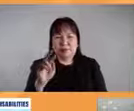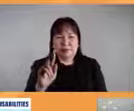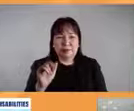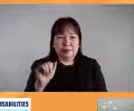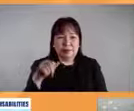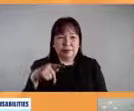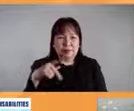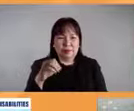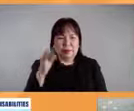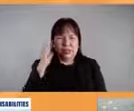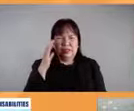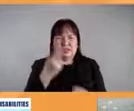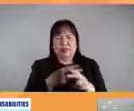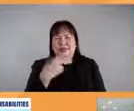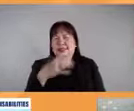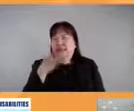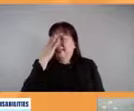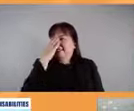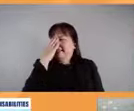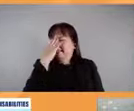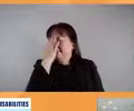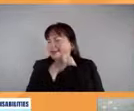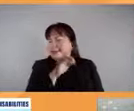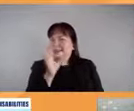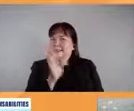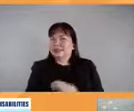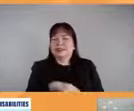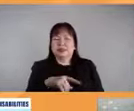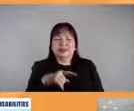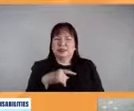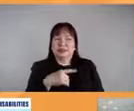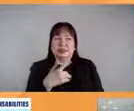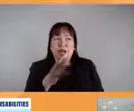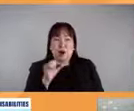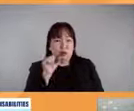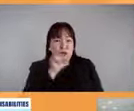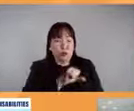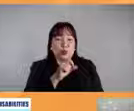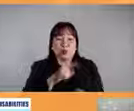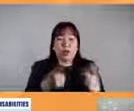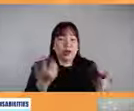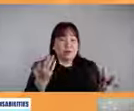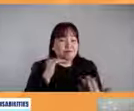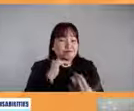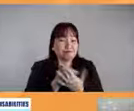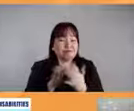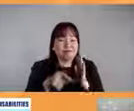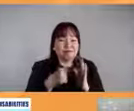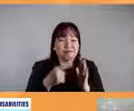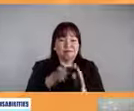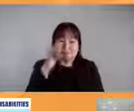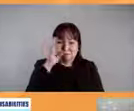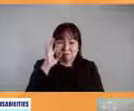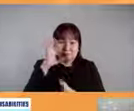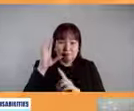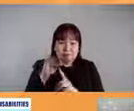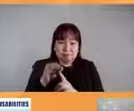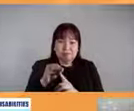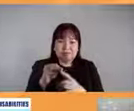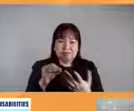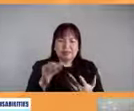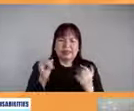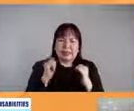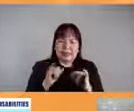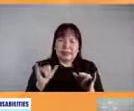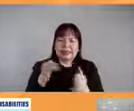malakas na yung tulog ng pangalan nila hindi naman kasi maiwasan din sa Filipino culture na meron pa